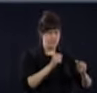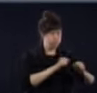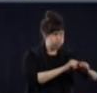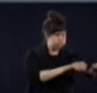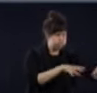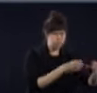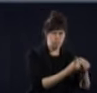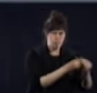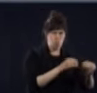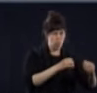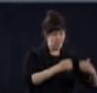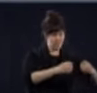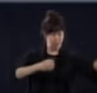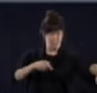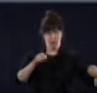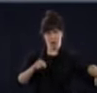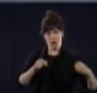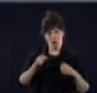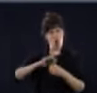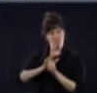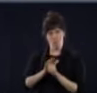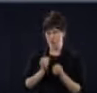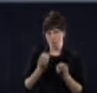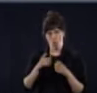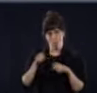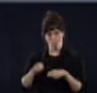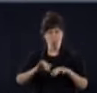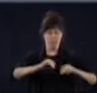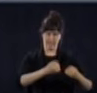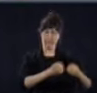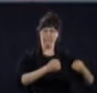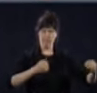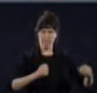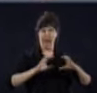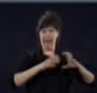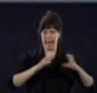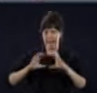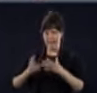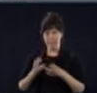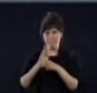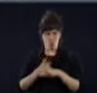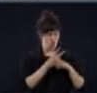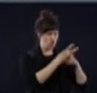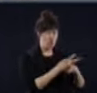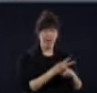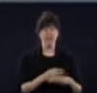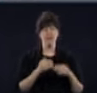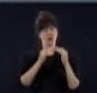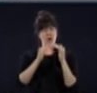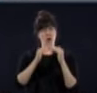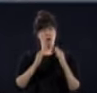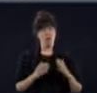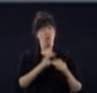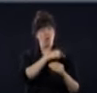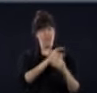va aider. Il faut dire aussi que l'hôpital Maisonneuve-Rosemont, bon, c'est tout près de Montréal-Nord aussi. On sait qu'il a une situation de ce